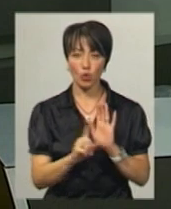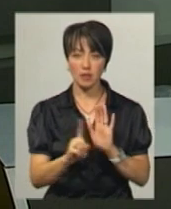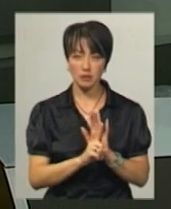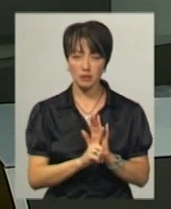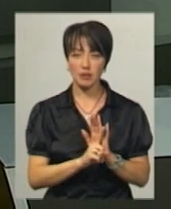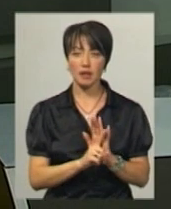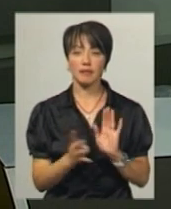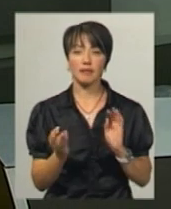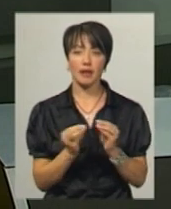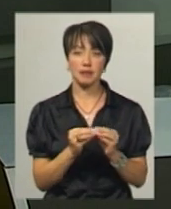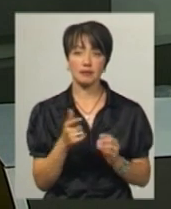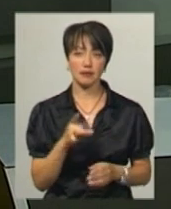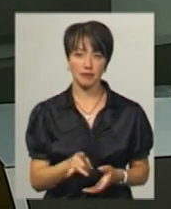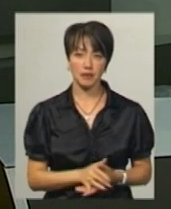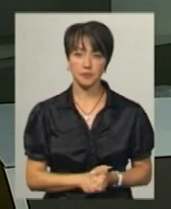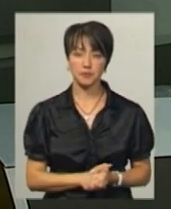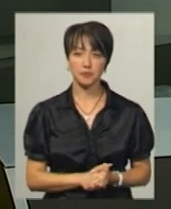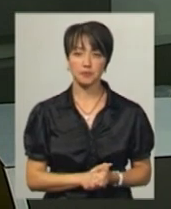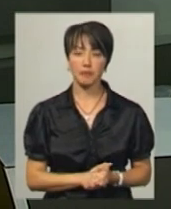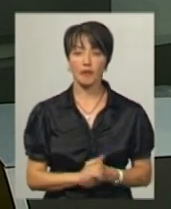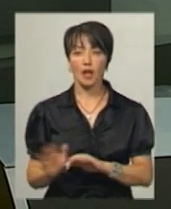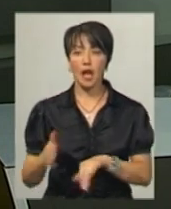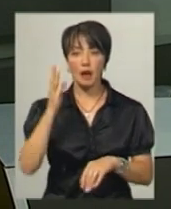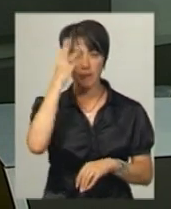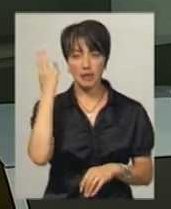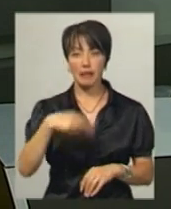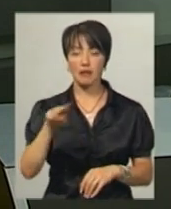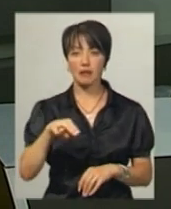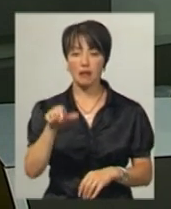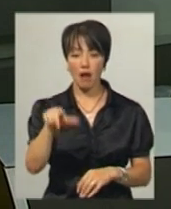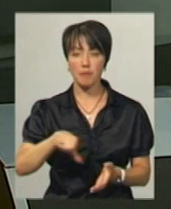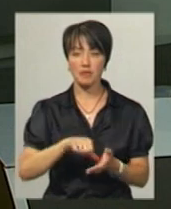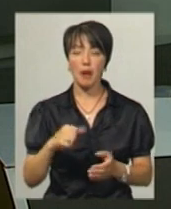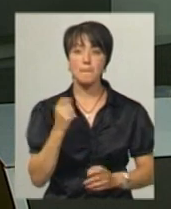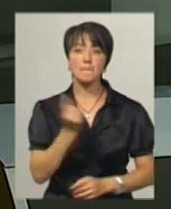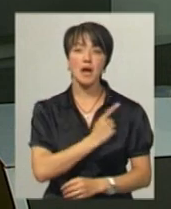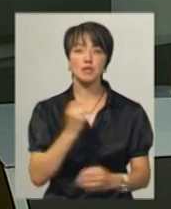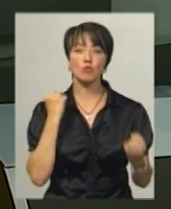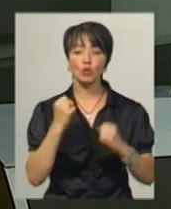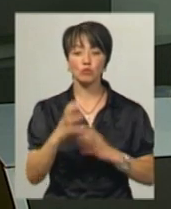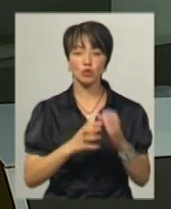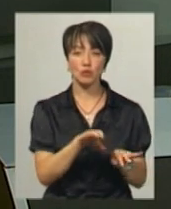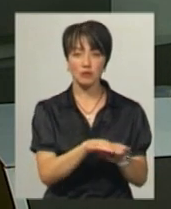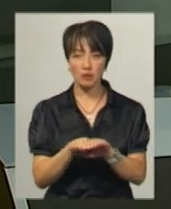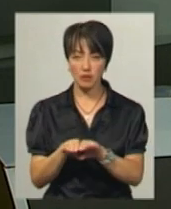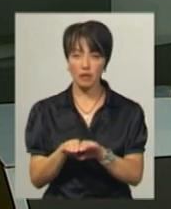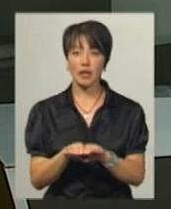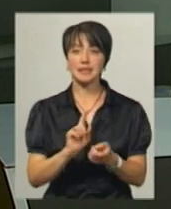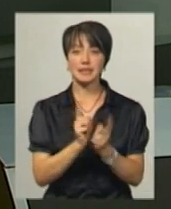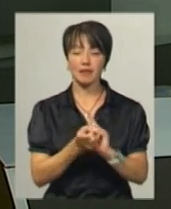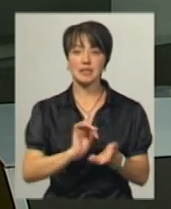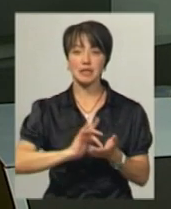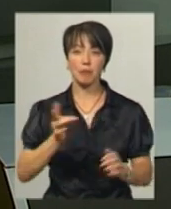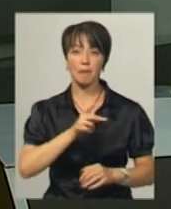становитиме 10 гривень. Хмельницький динамівець, майстер спорту міжнародного класу Польміра Твіквінія став